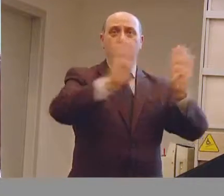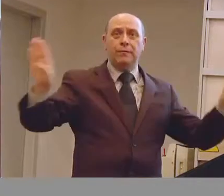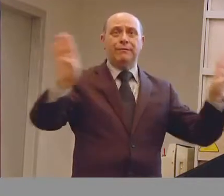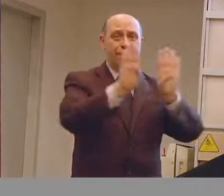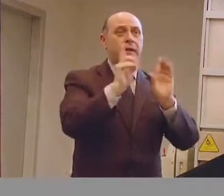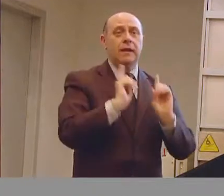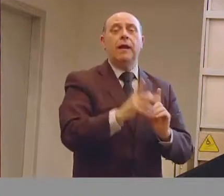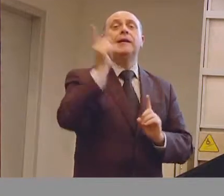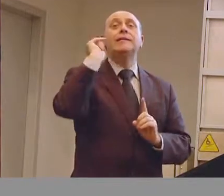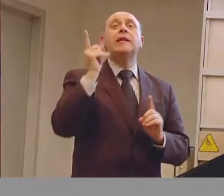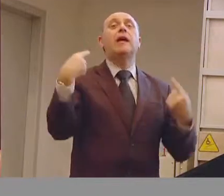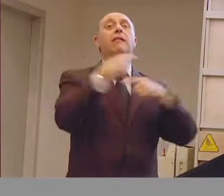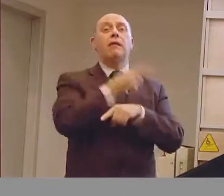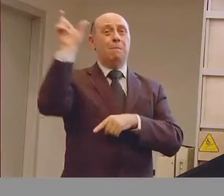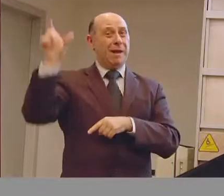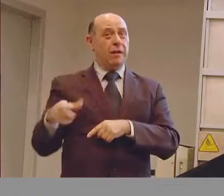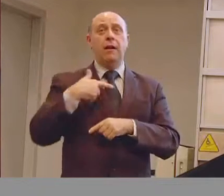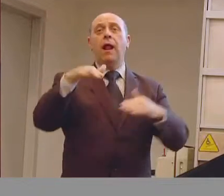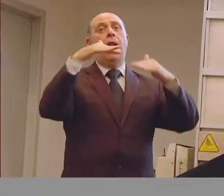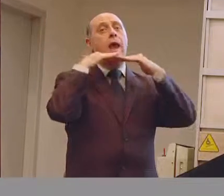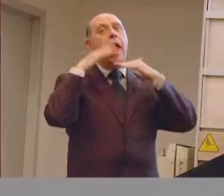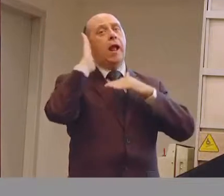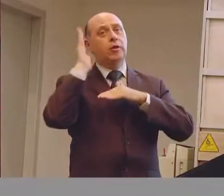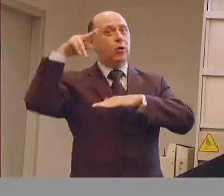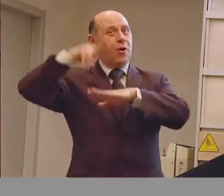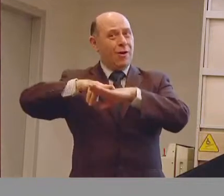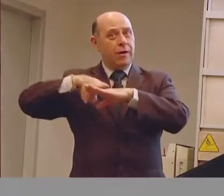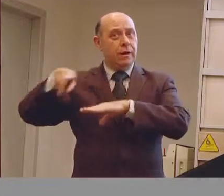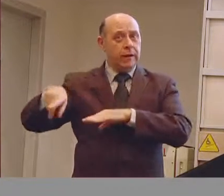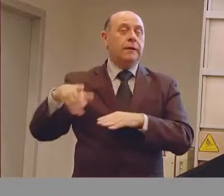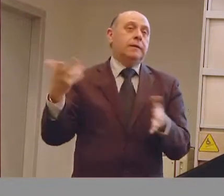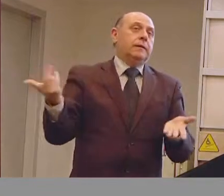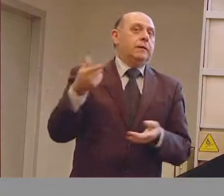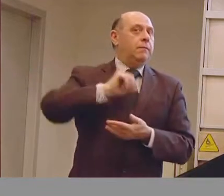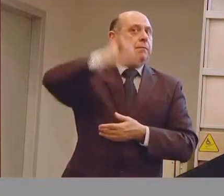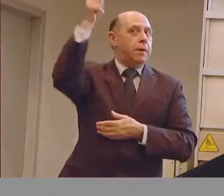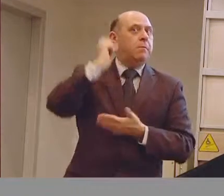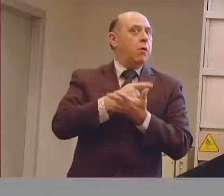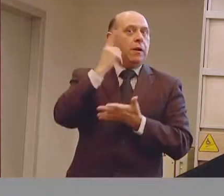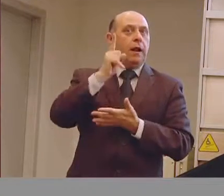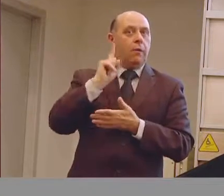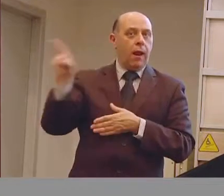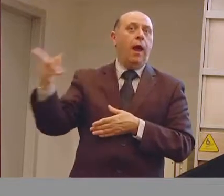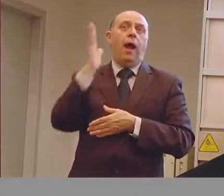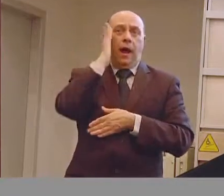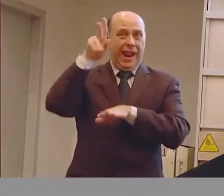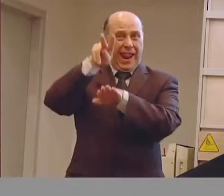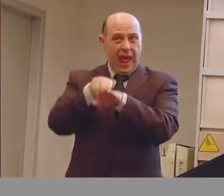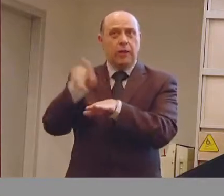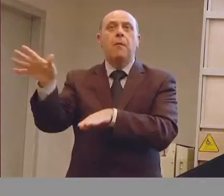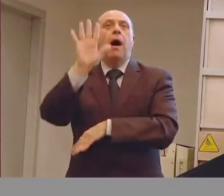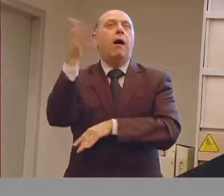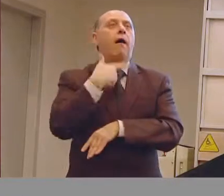'apertura di è principalmente allettata, probabilmente l'esigenza più alta che ha è quello di stare a letto e vedere la